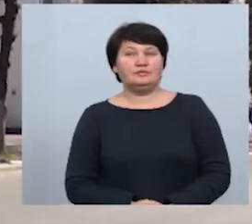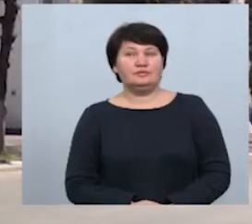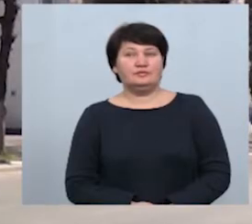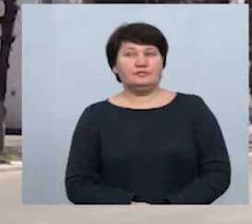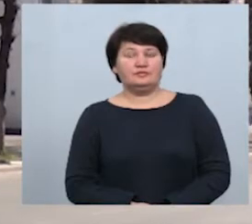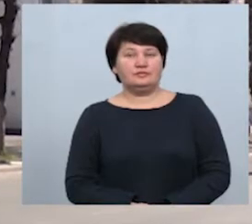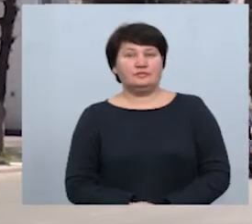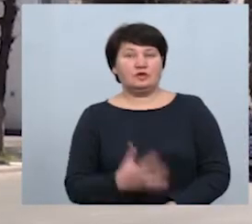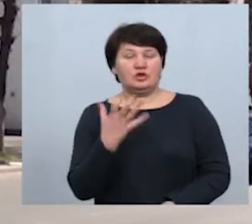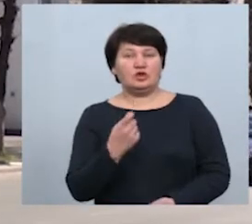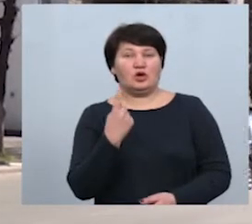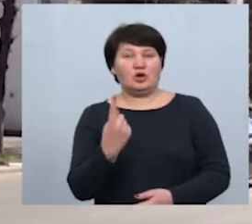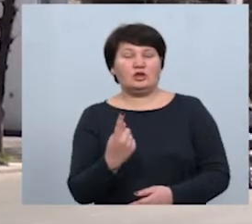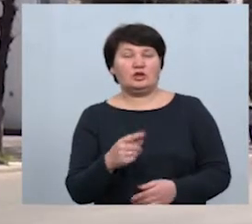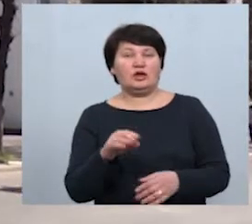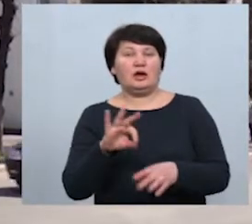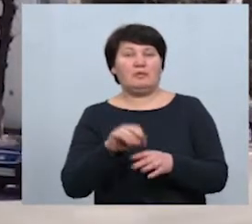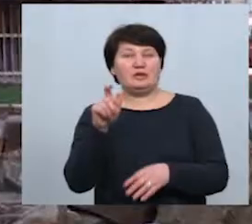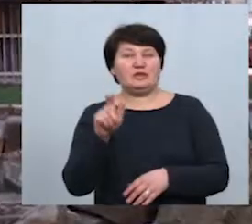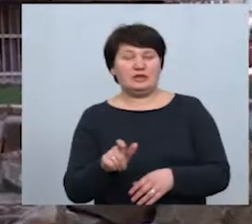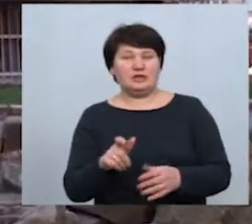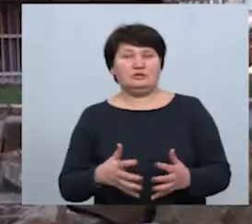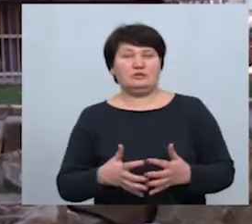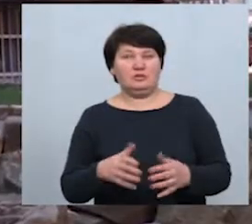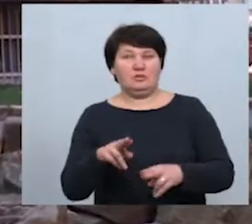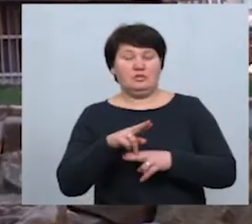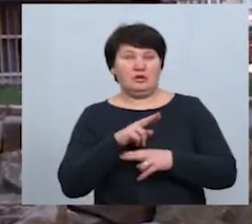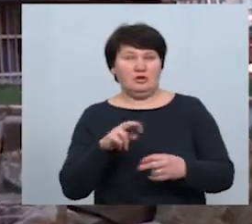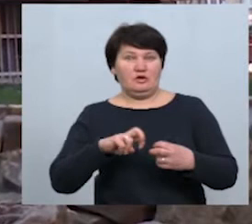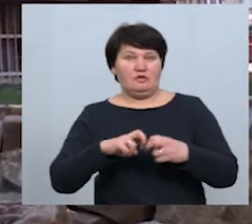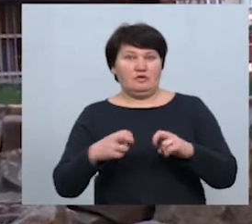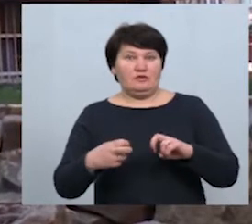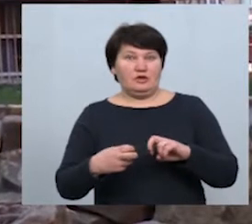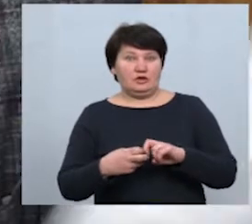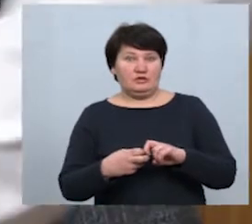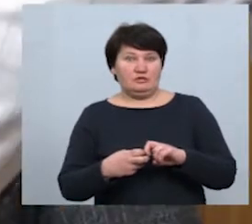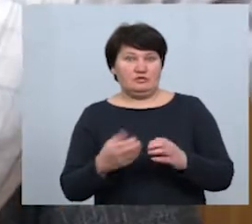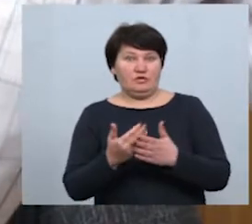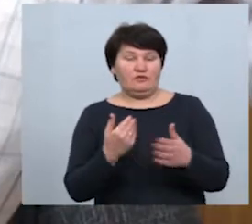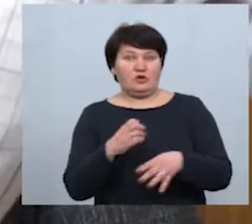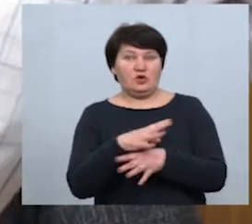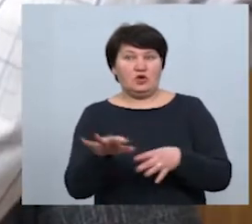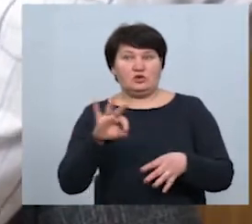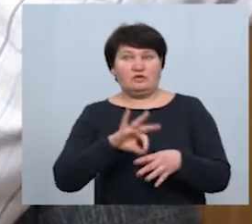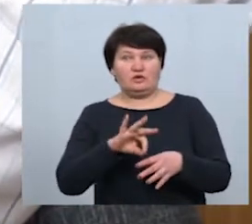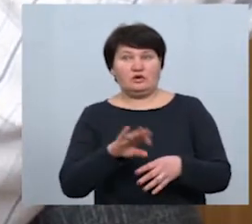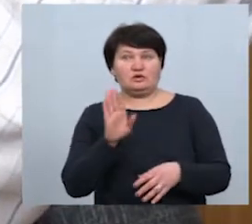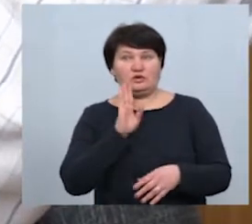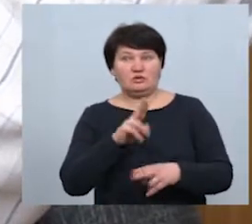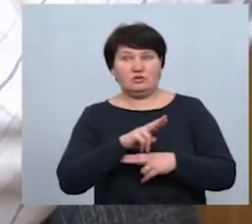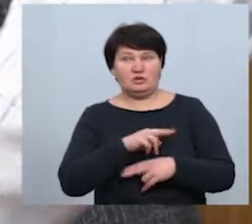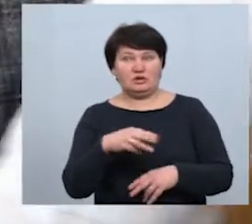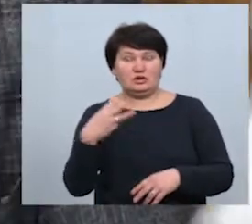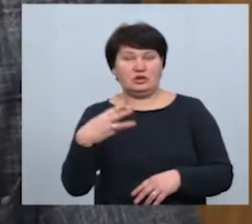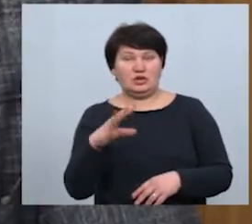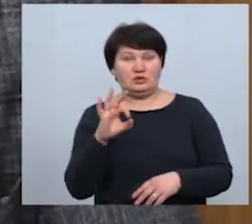Ще одна пацієнтка перинетального центру померла від коронавірусу. Вона померла 30-го на 3-го